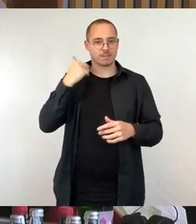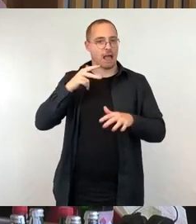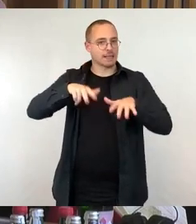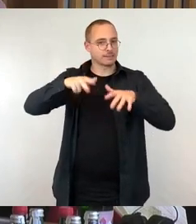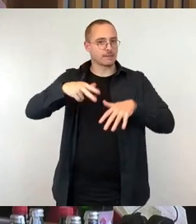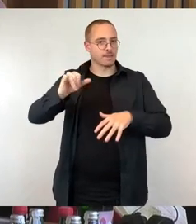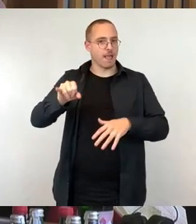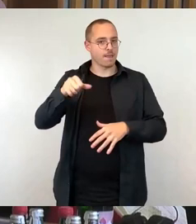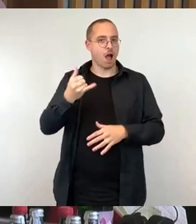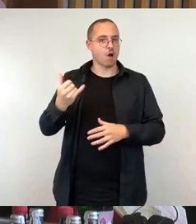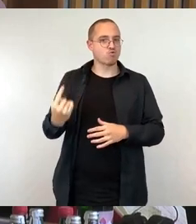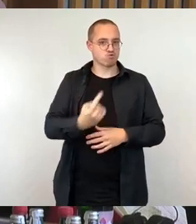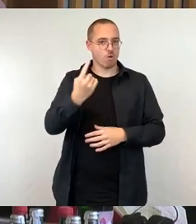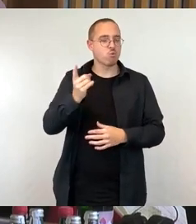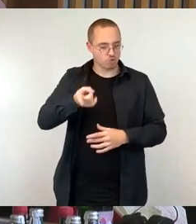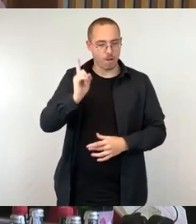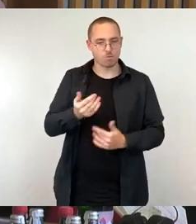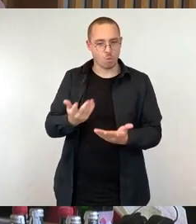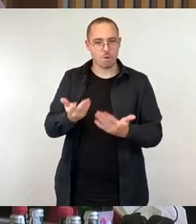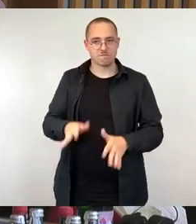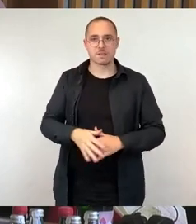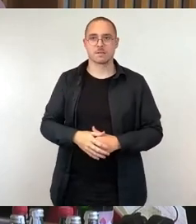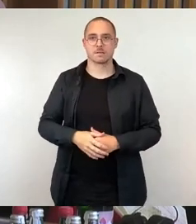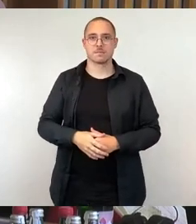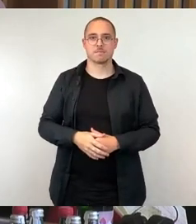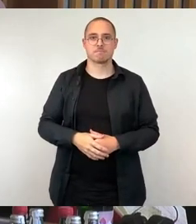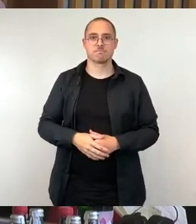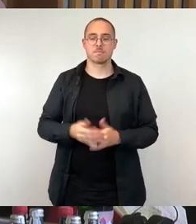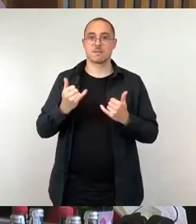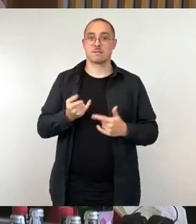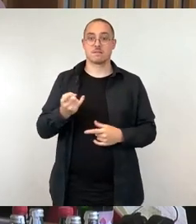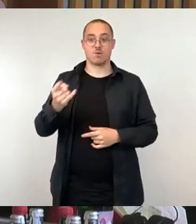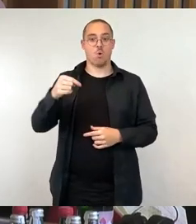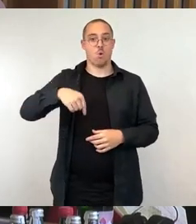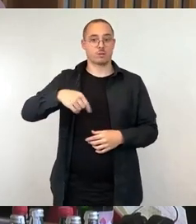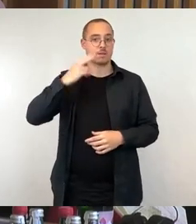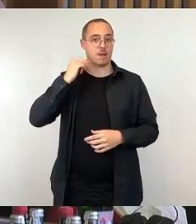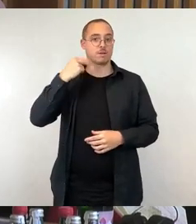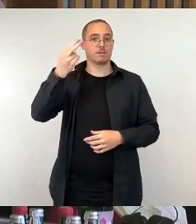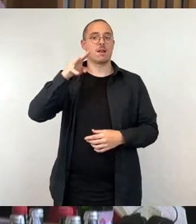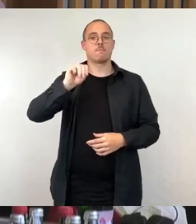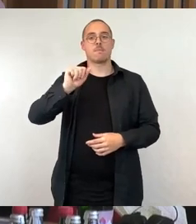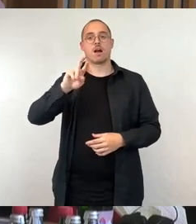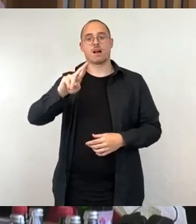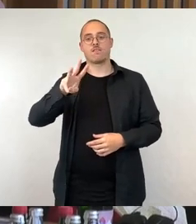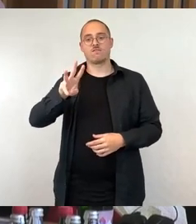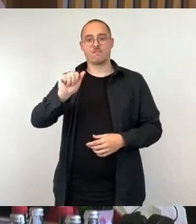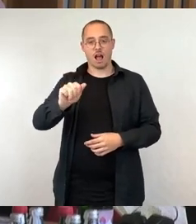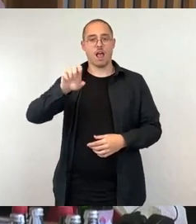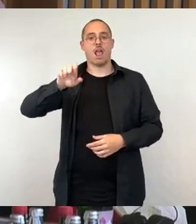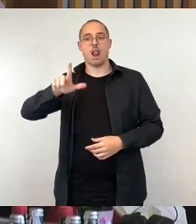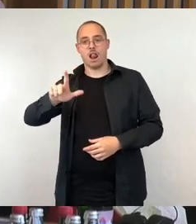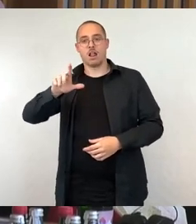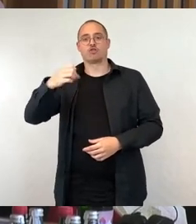um zu erfahren, dass der heutige Mawa El-Shabini-Park damals mit Gebäuden bebaut war. Der heutige Park vor dem